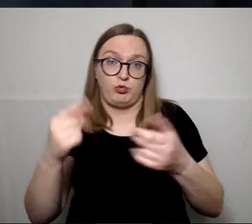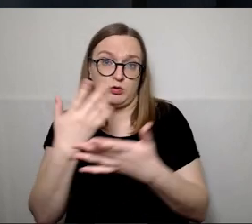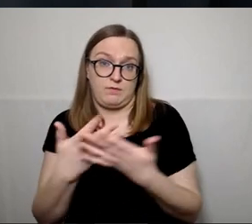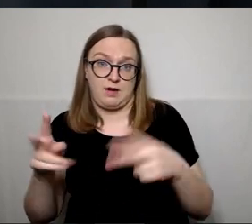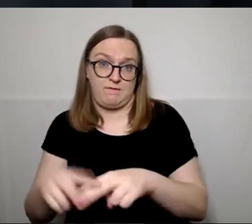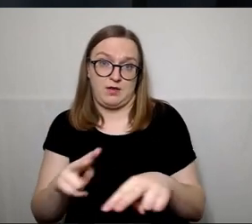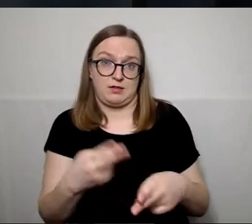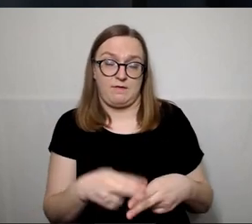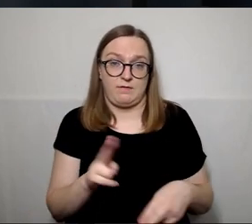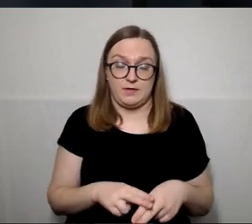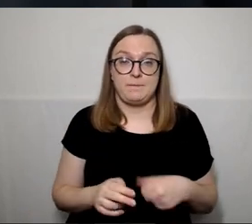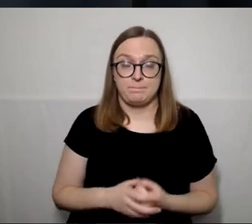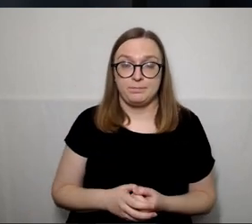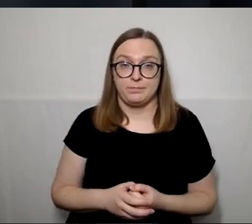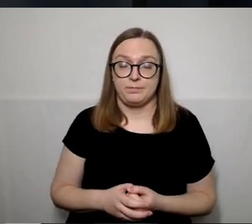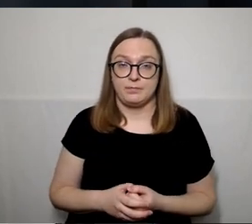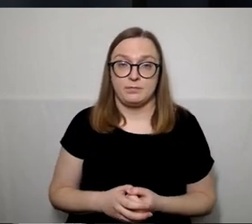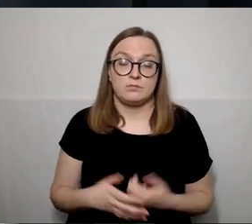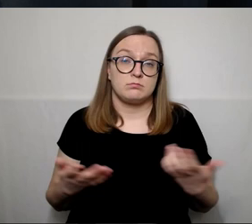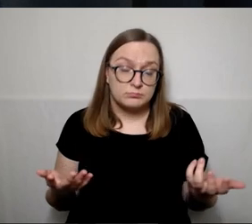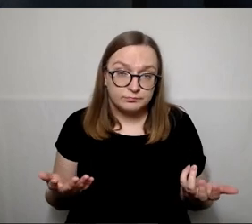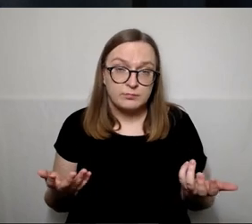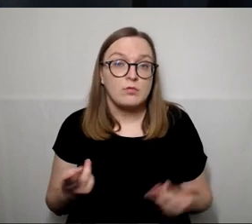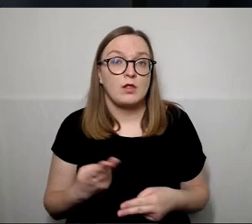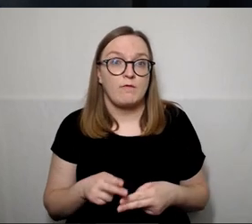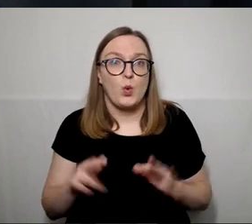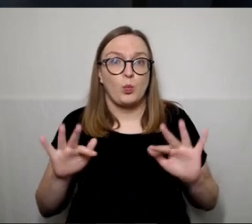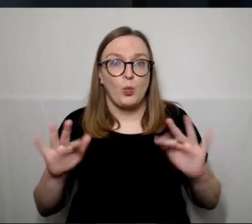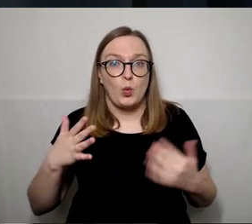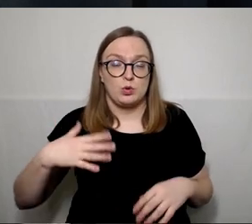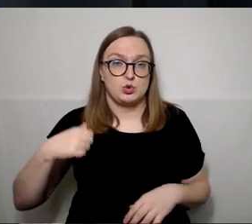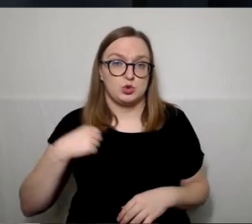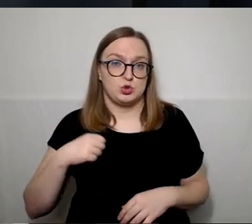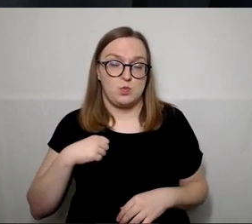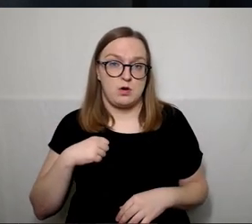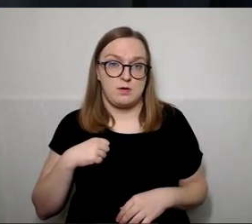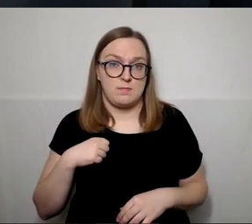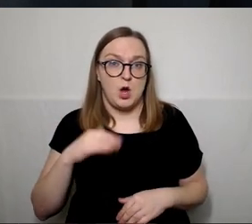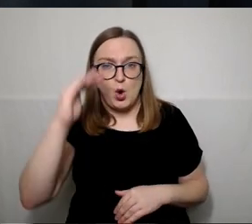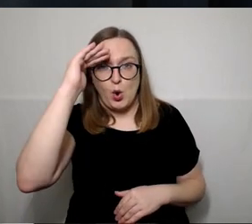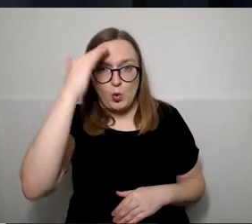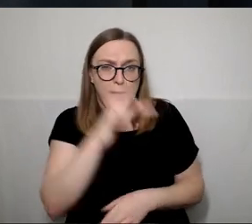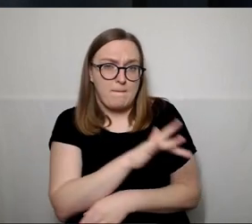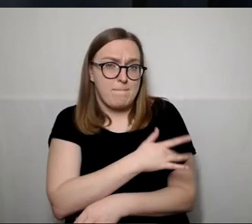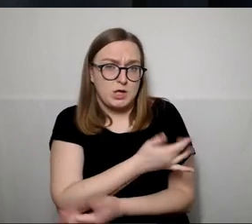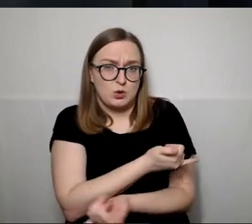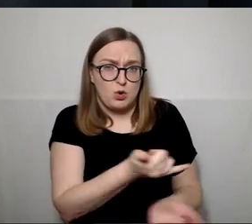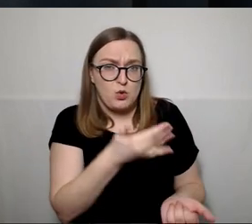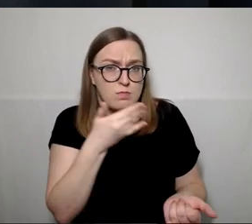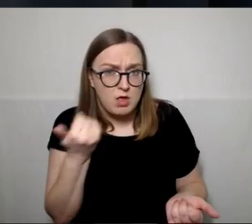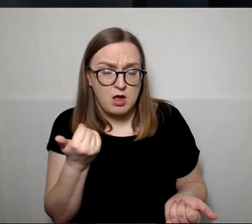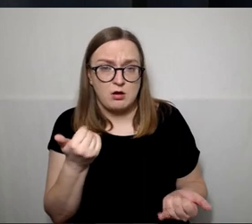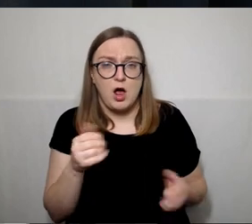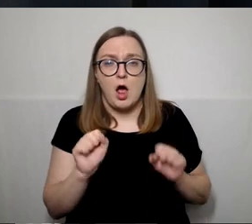Pabaikit mintį. Ir jeigu mes gyventojų neprupisim paslaugom, nepadarysim